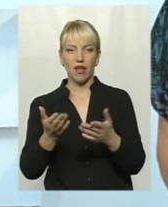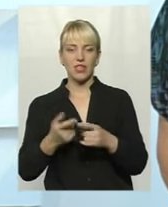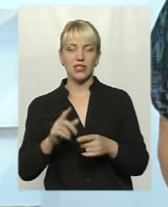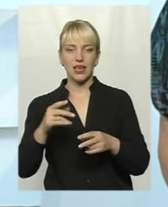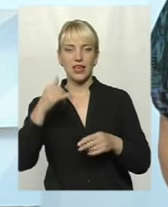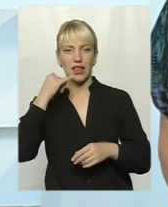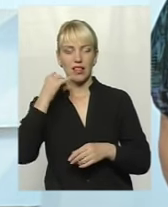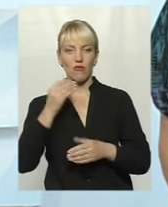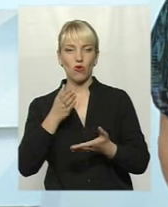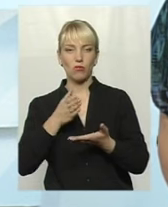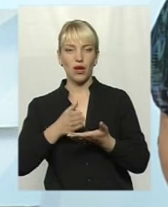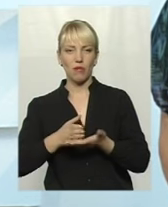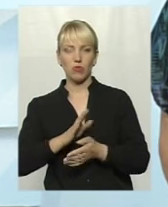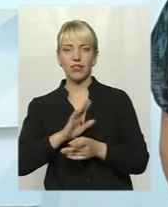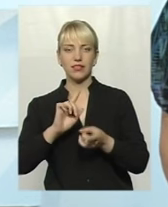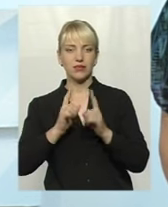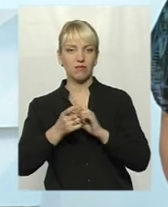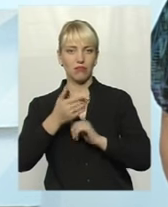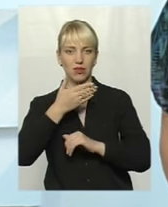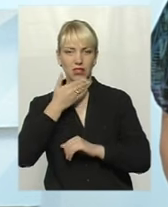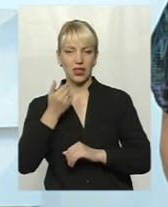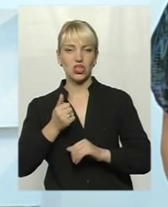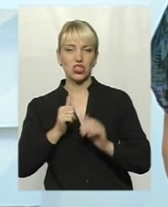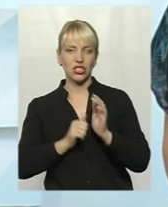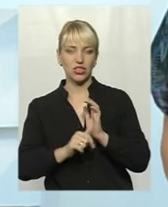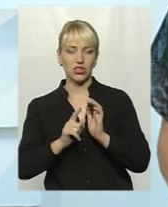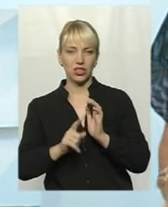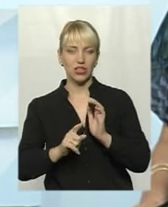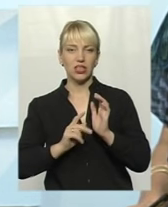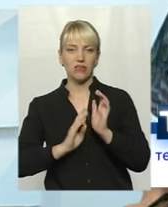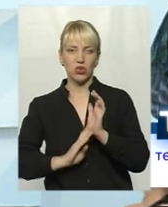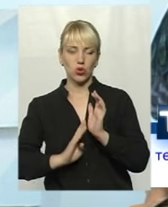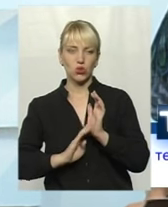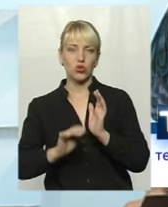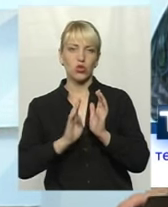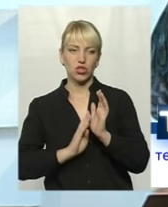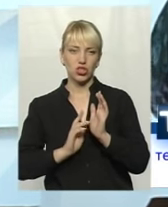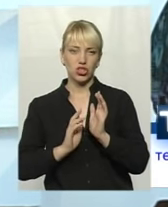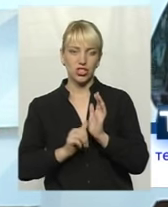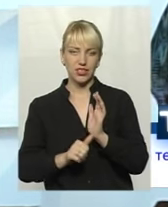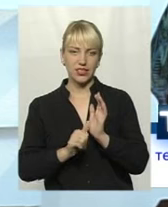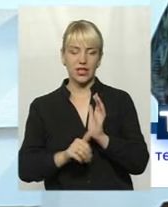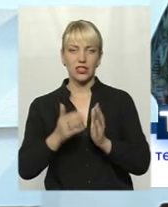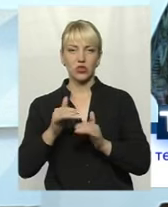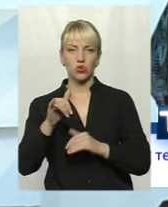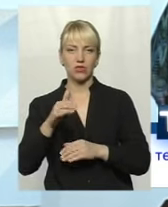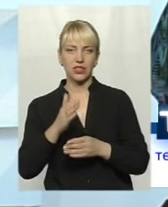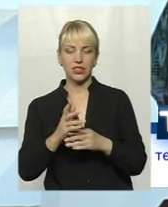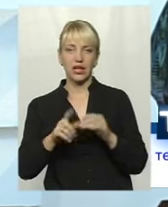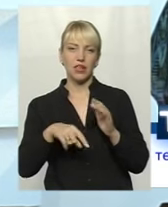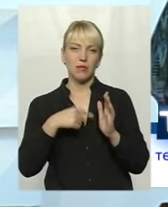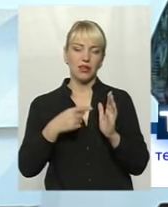прямого ефіру, як завжди, не зміниє 61 90 60. 61 90 60. Якщо ж у вас є запитання або ж